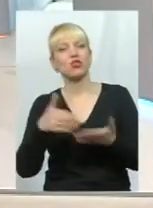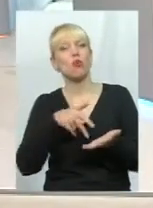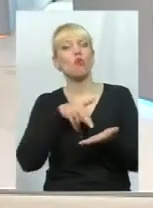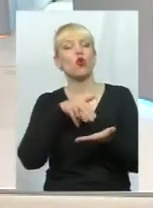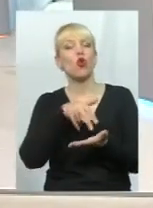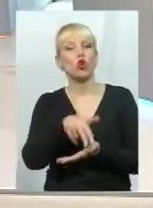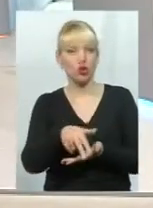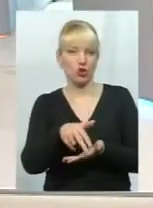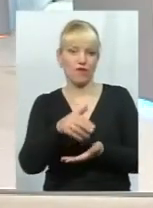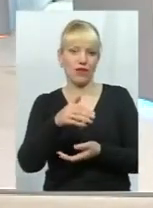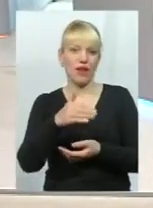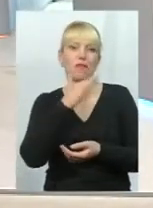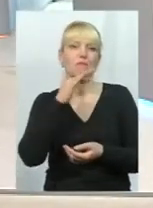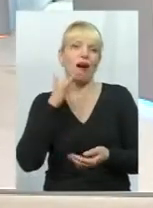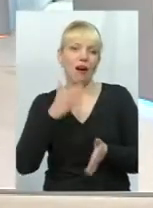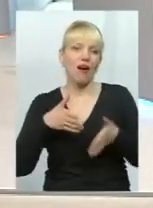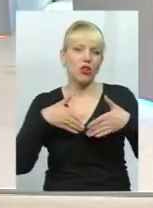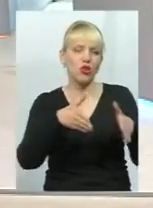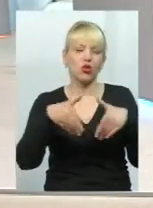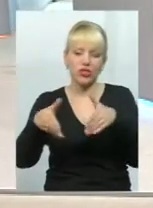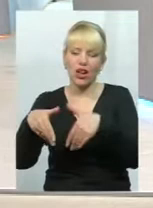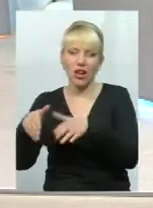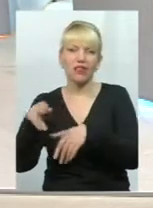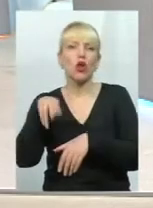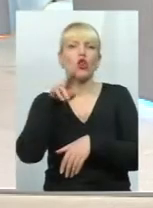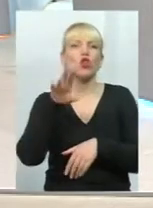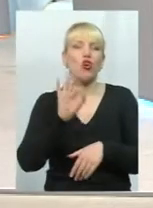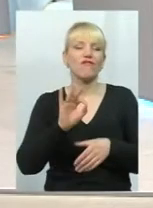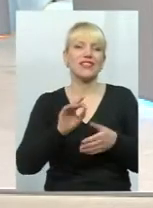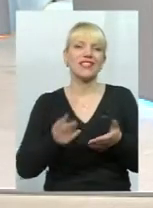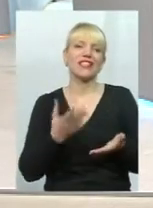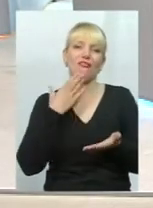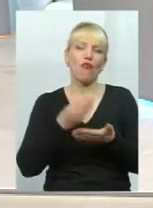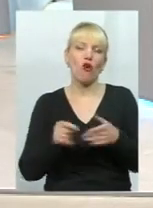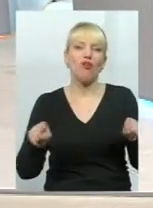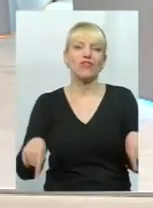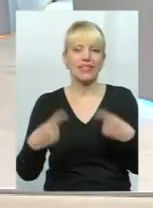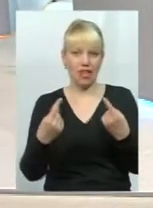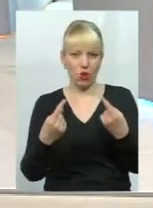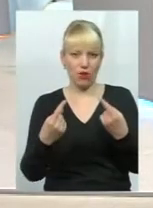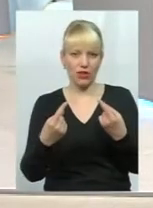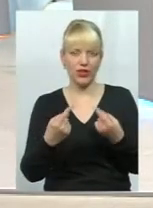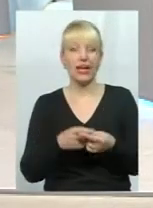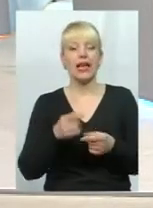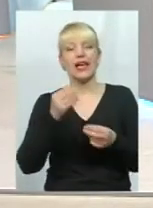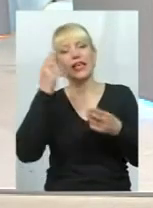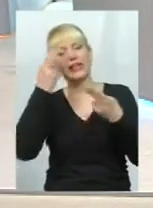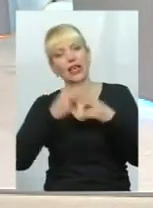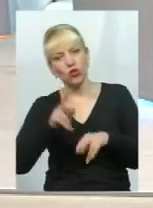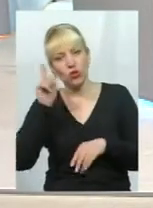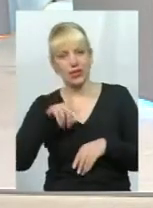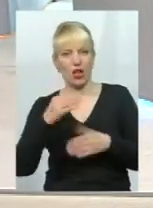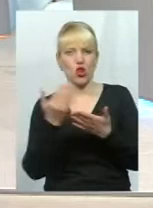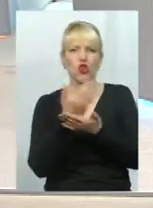не один шлях до свого становлення. І я кажу зараз про той бізнес, котрий знає і технології, і